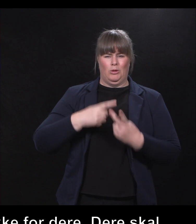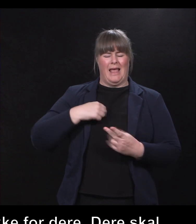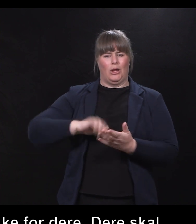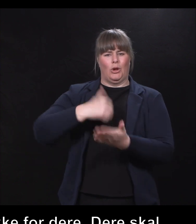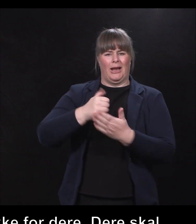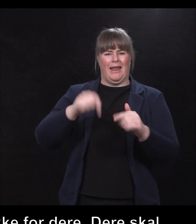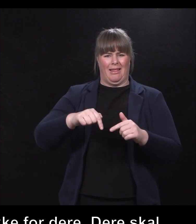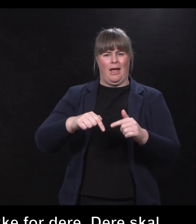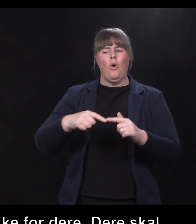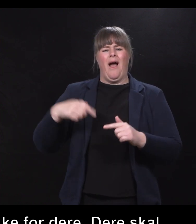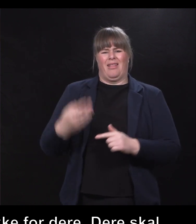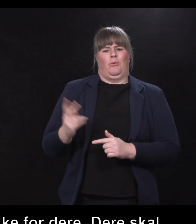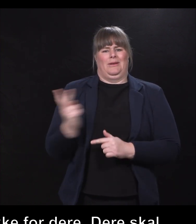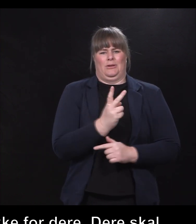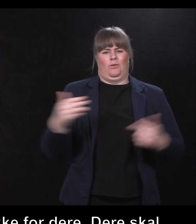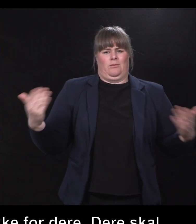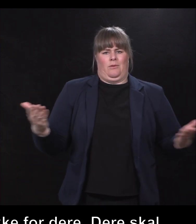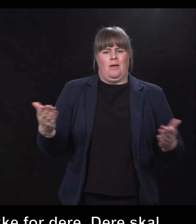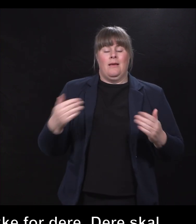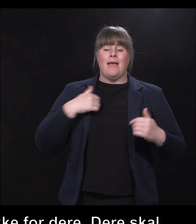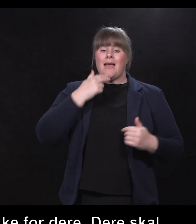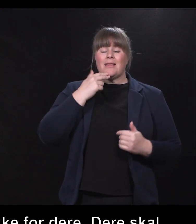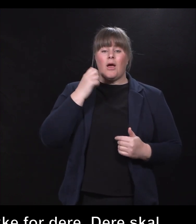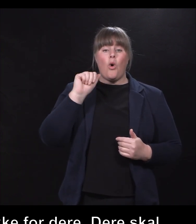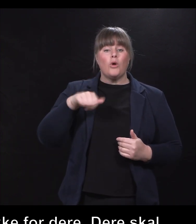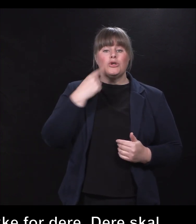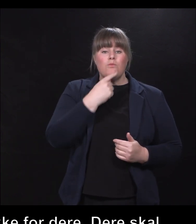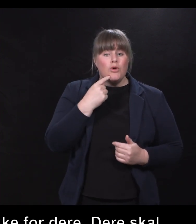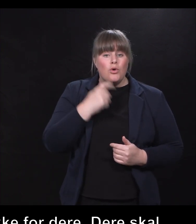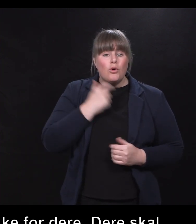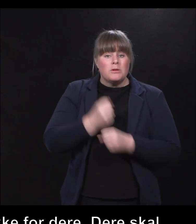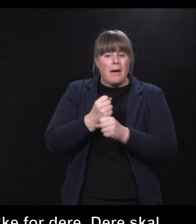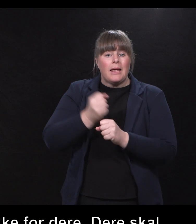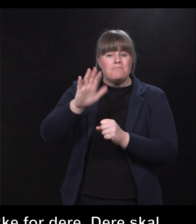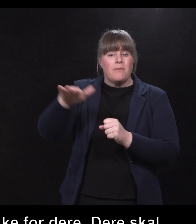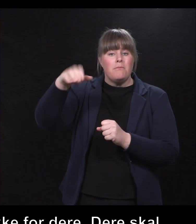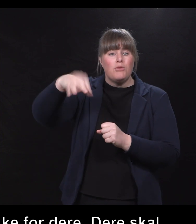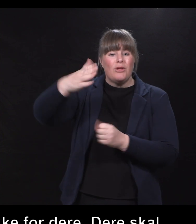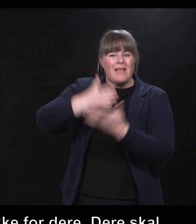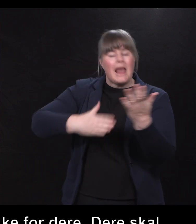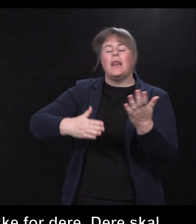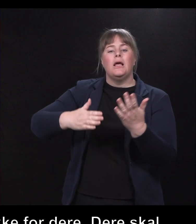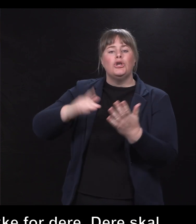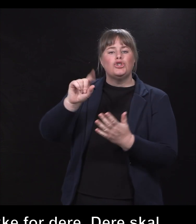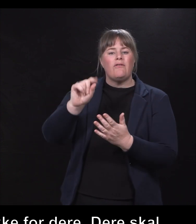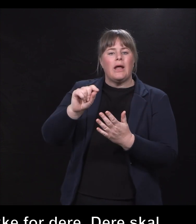introduserer dette. Jeg heter Osmund, og jeg er ungdomsarbeider i bydel Stånål. har vært i svimlende 33 år.